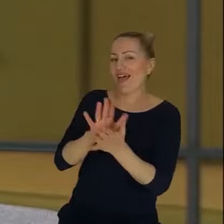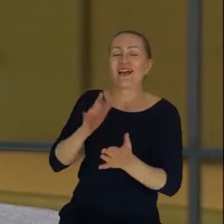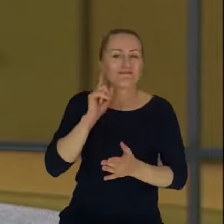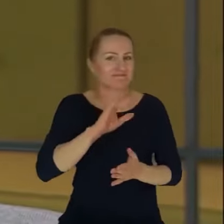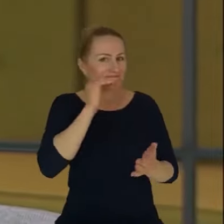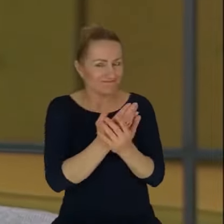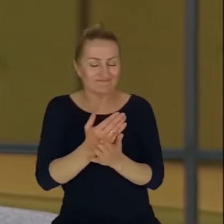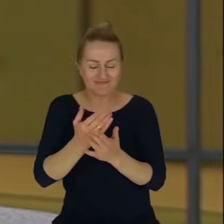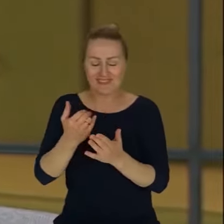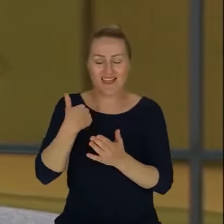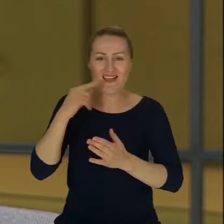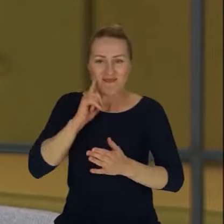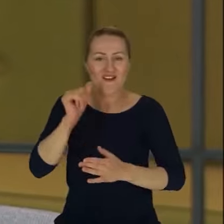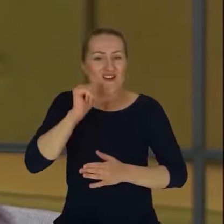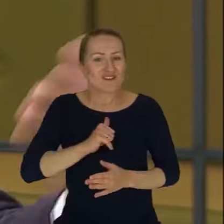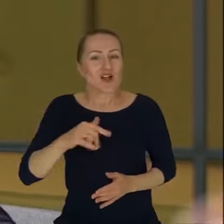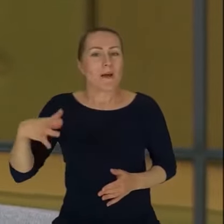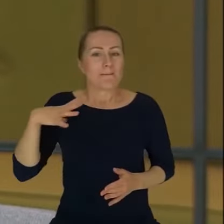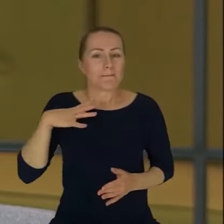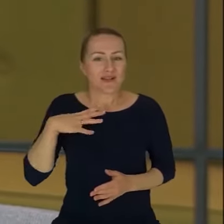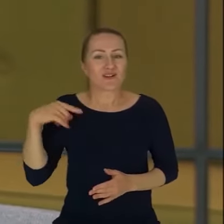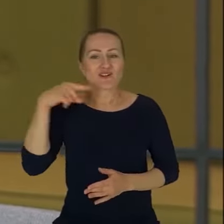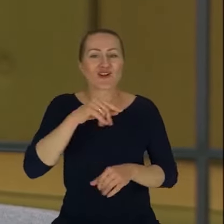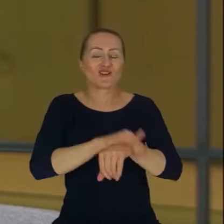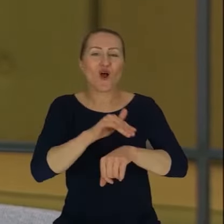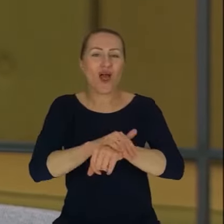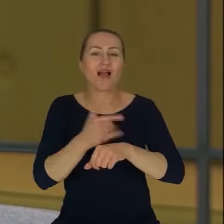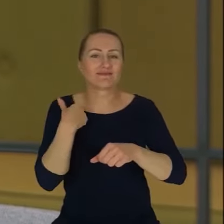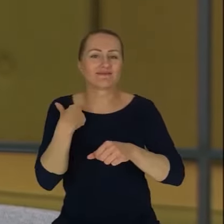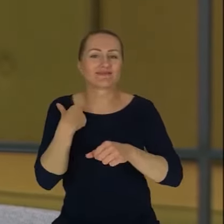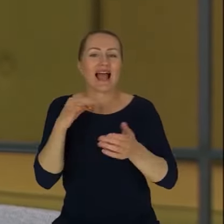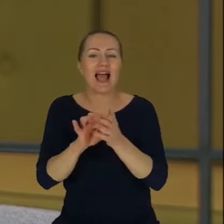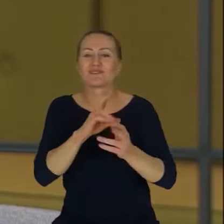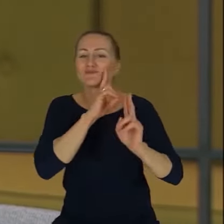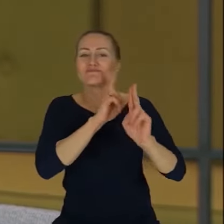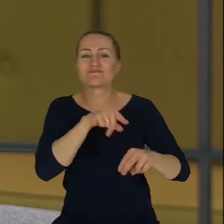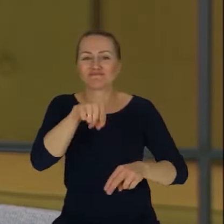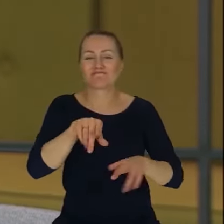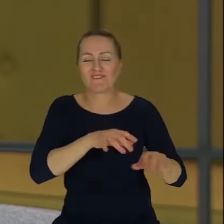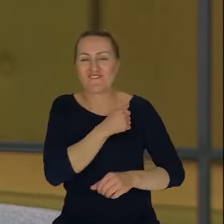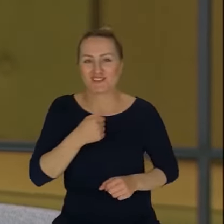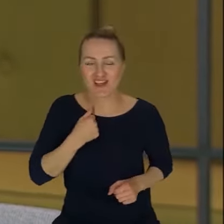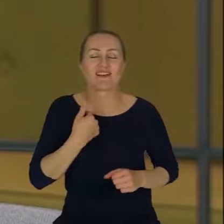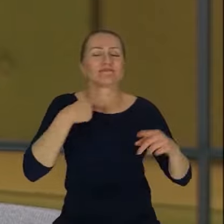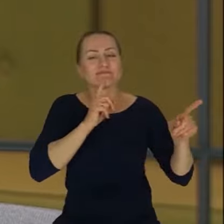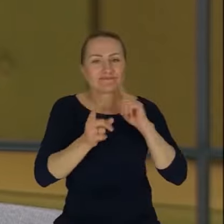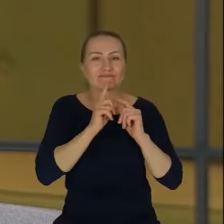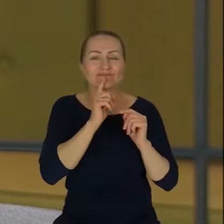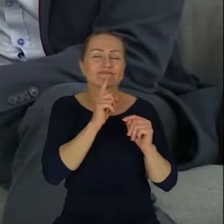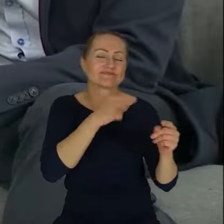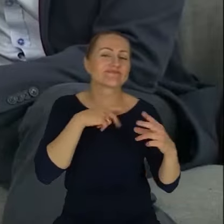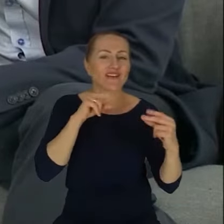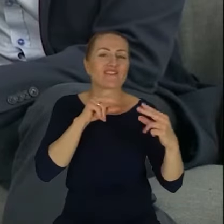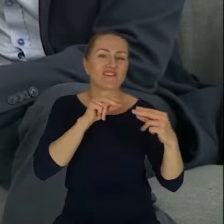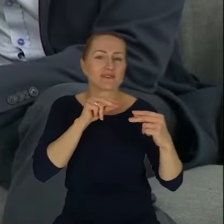Karolina. Jestem u kolegów, gdzie akurat nocowałem w Warszawie. Rozmawiamy, rozmawiamy. I kolega coś do